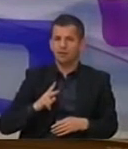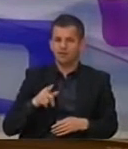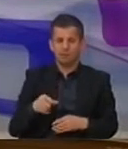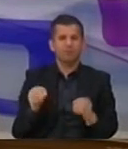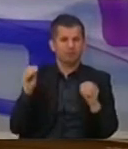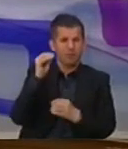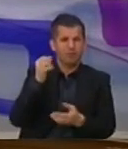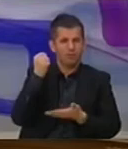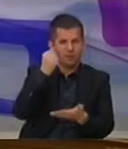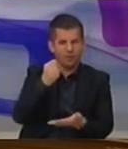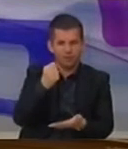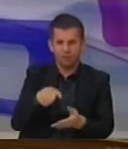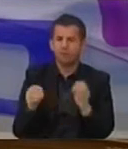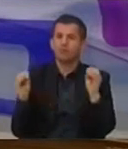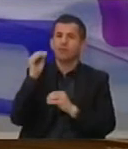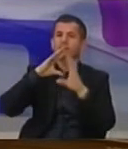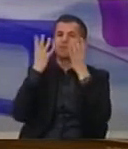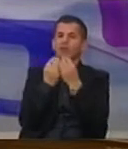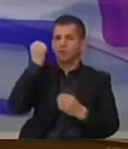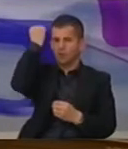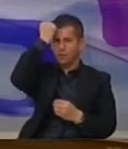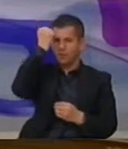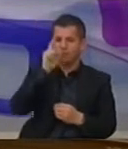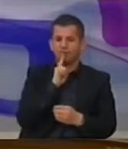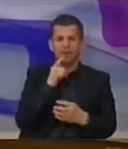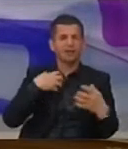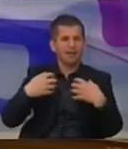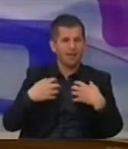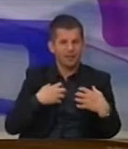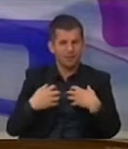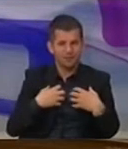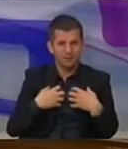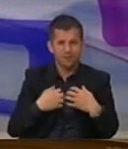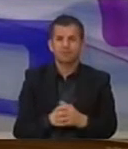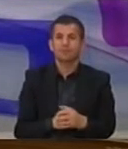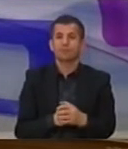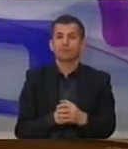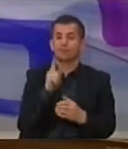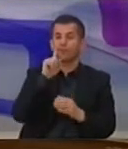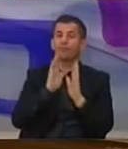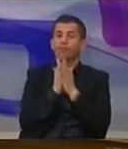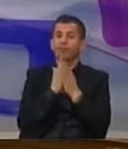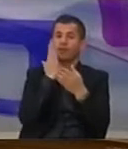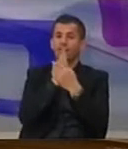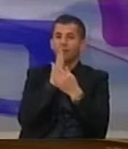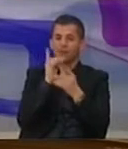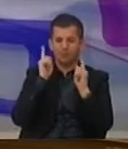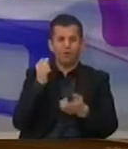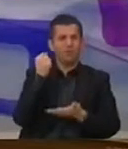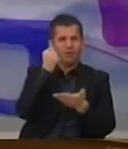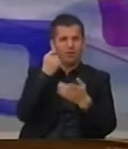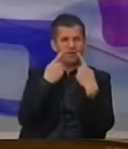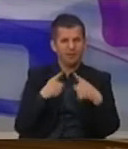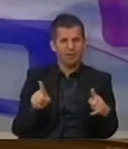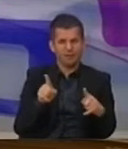këtë vetë, në mënyrë që në gjithë Kosovën të zhvidoj tjeta teatrore. Gjithashtu, bibliotekat publike dhët kënë fondet veçanta